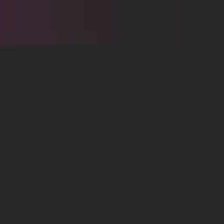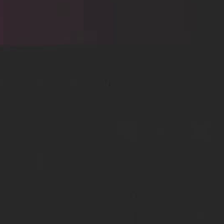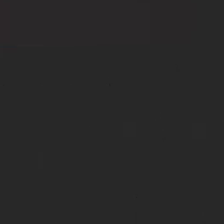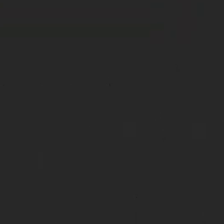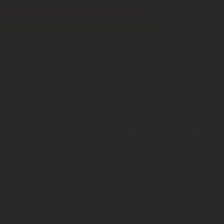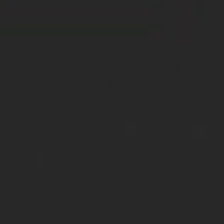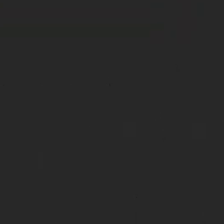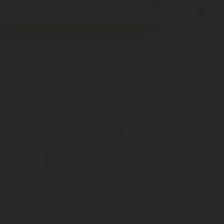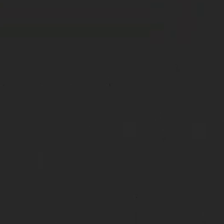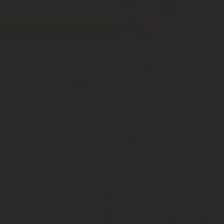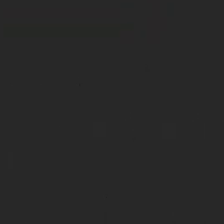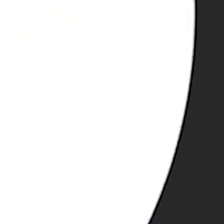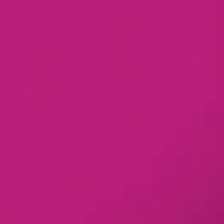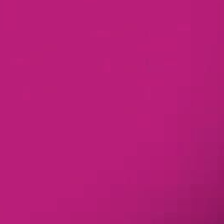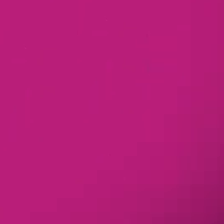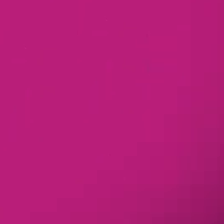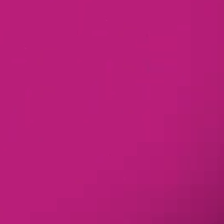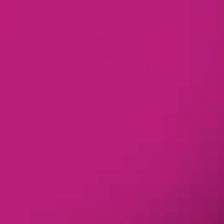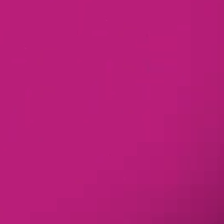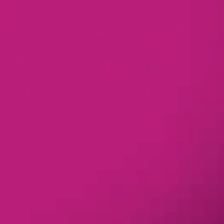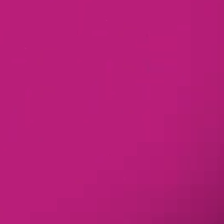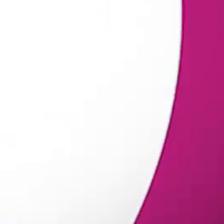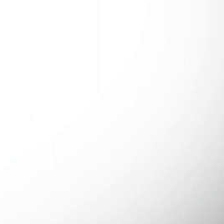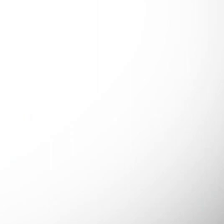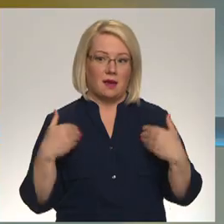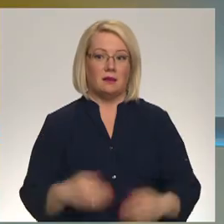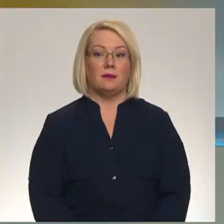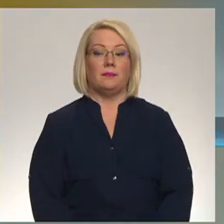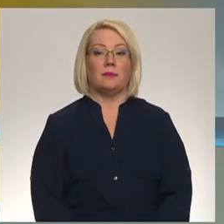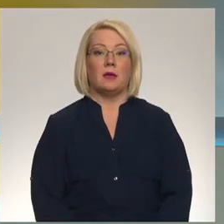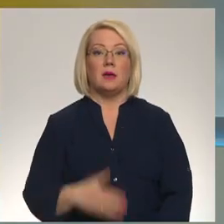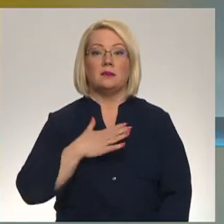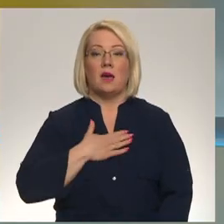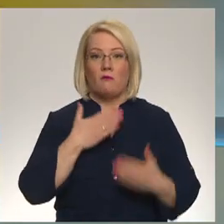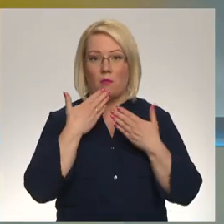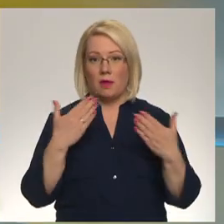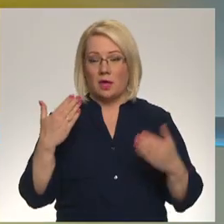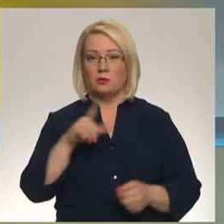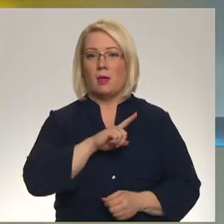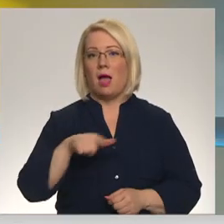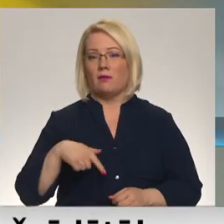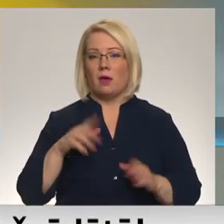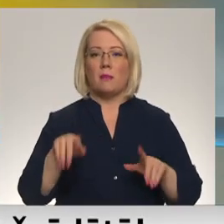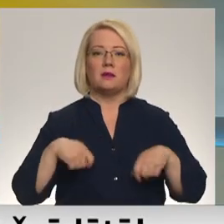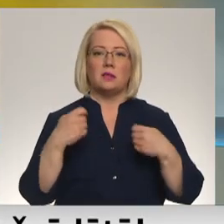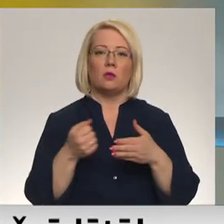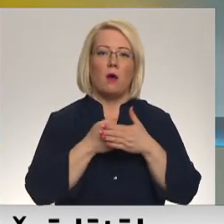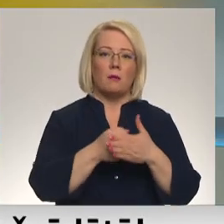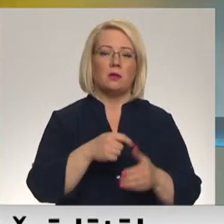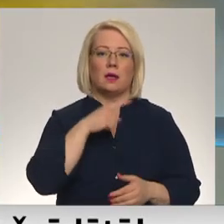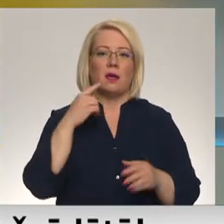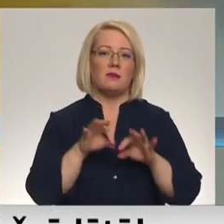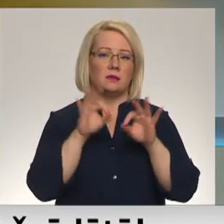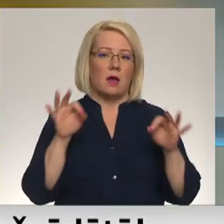Re, visi ēters ir te! Savu pateicību Latvijai par sniegtu atbalstu Krievijas